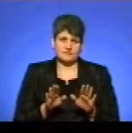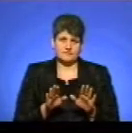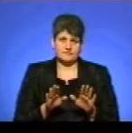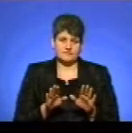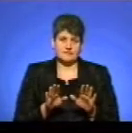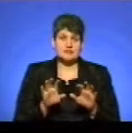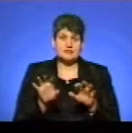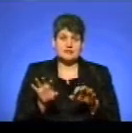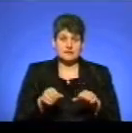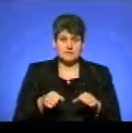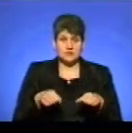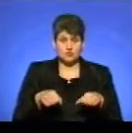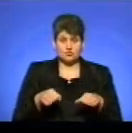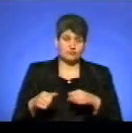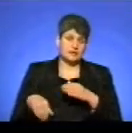забирати речі йти.